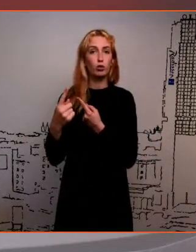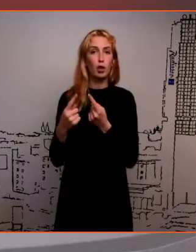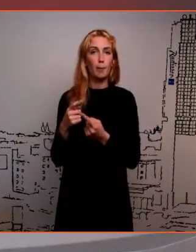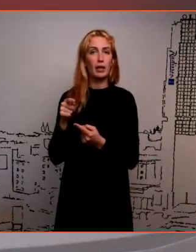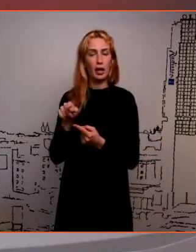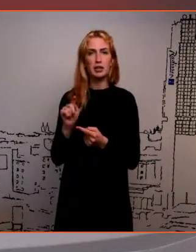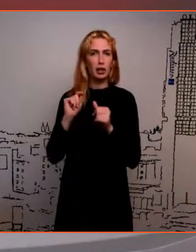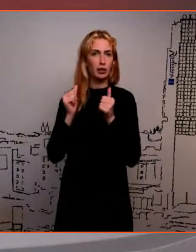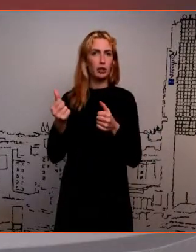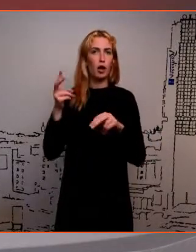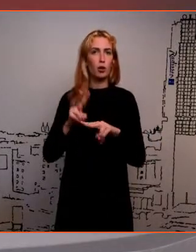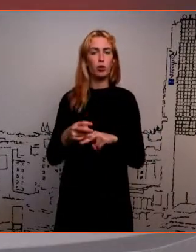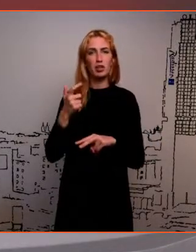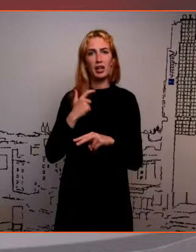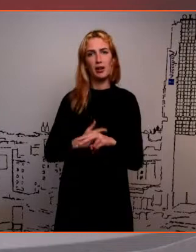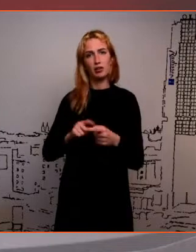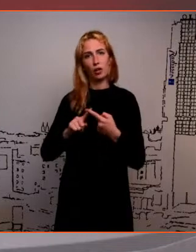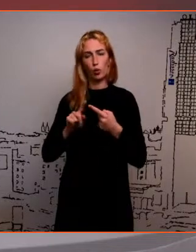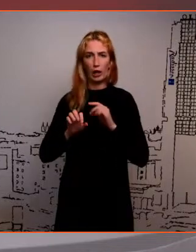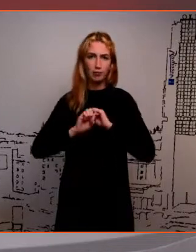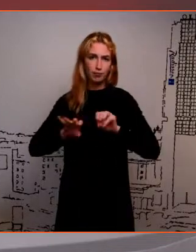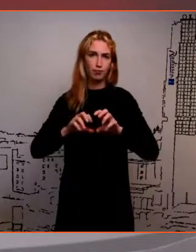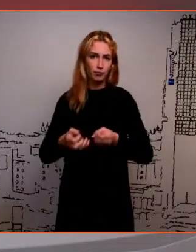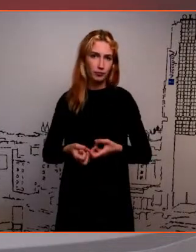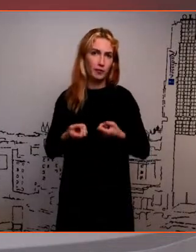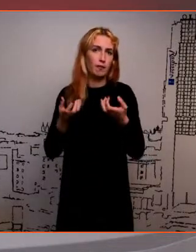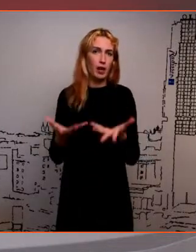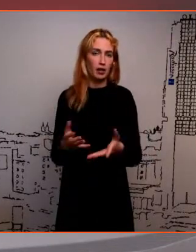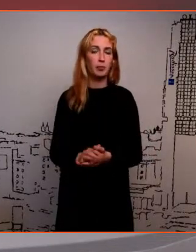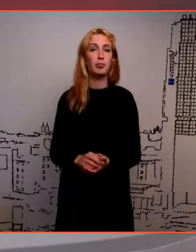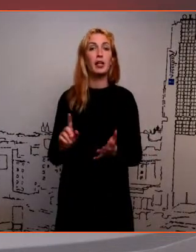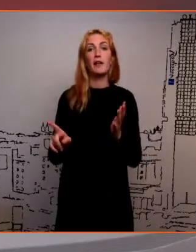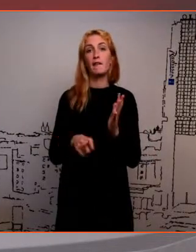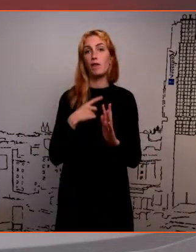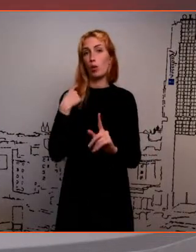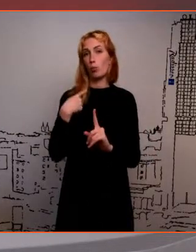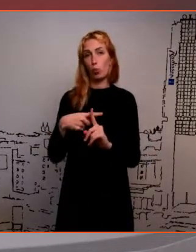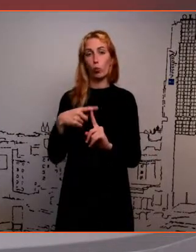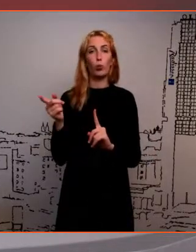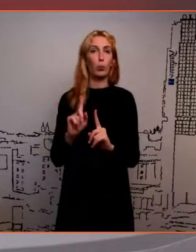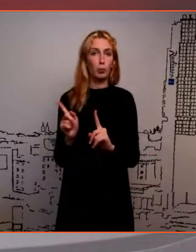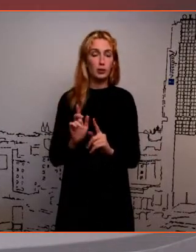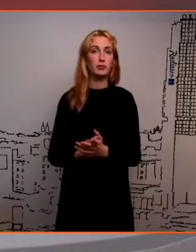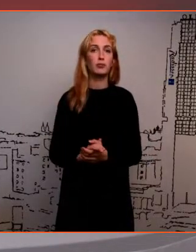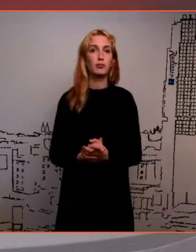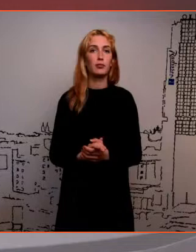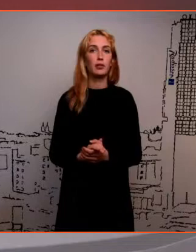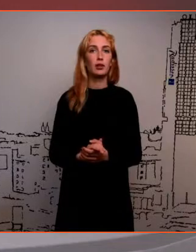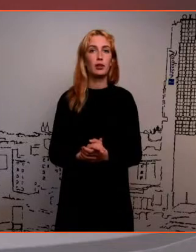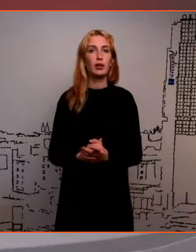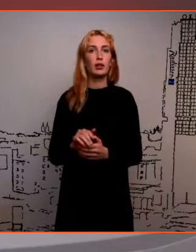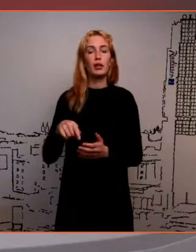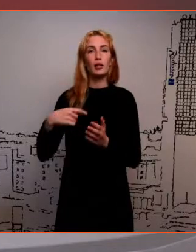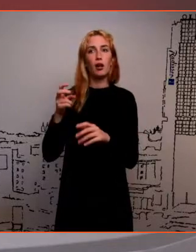hea koht, kus ennast natuke lahti rääkida. Ja üks suur pluss veel on see, et ei ole see korda tarv